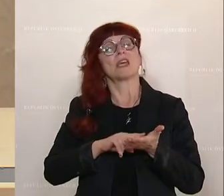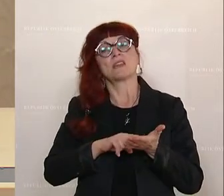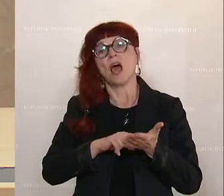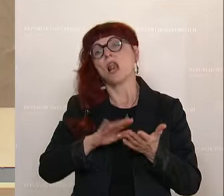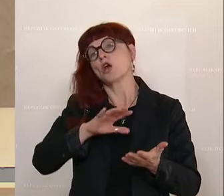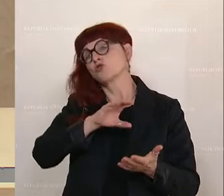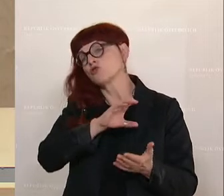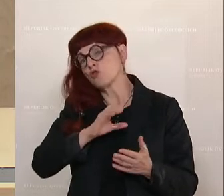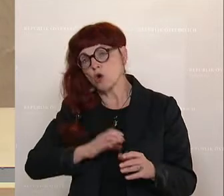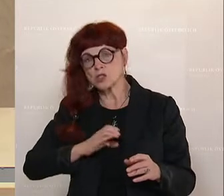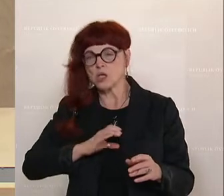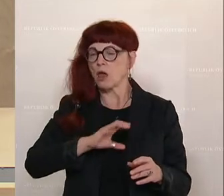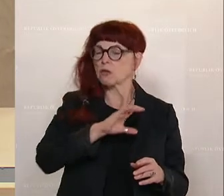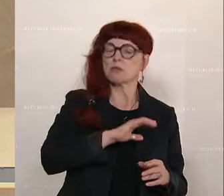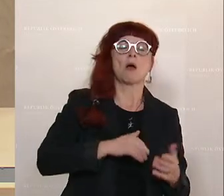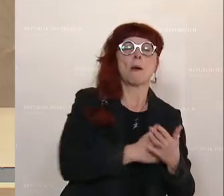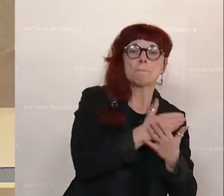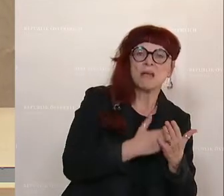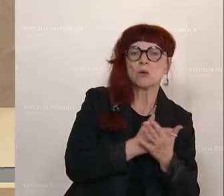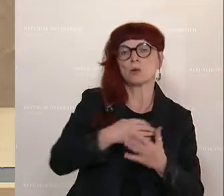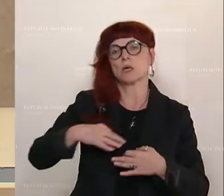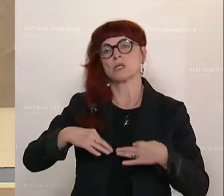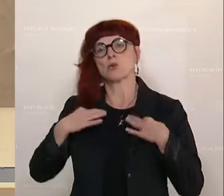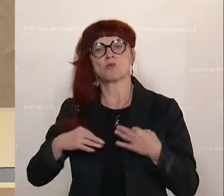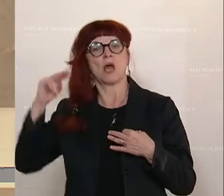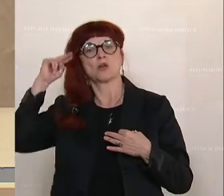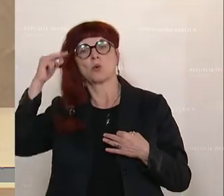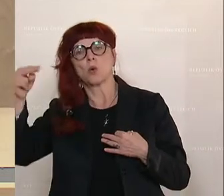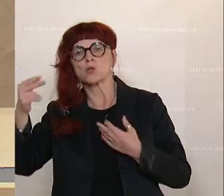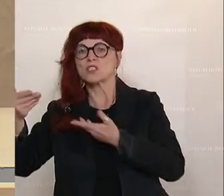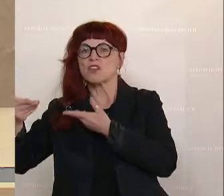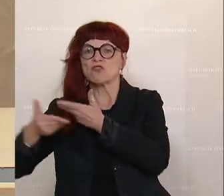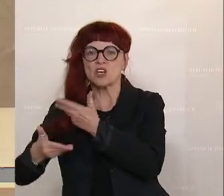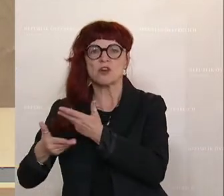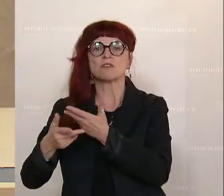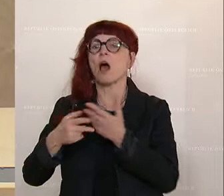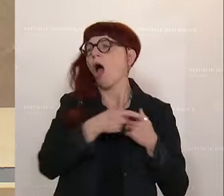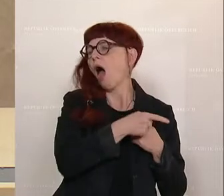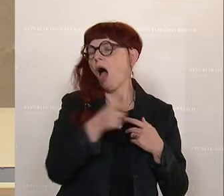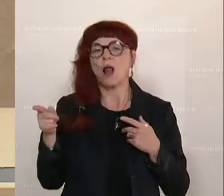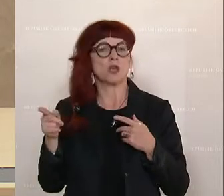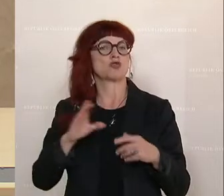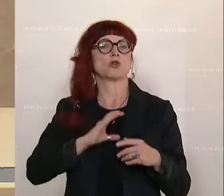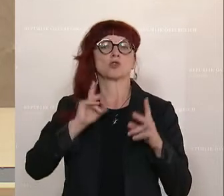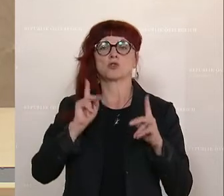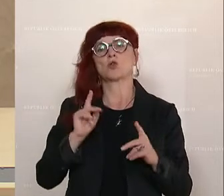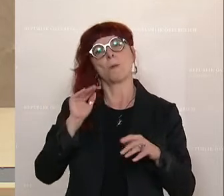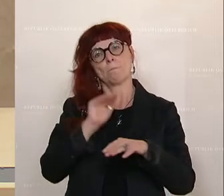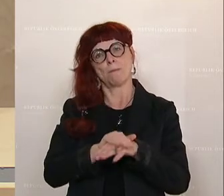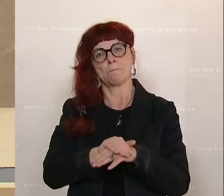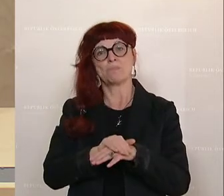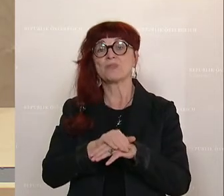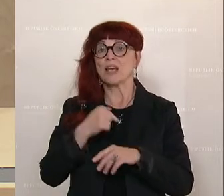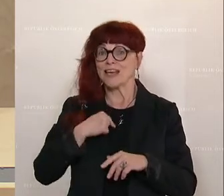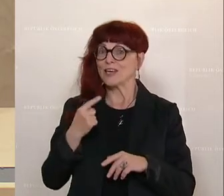über Gesundheit zur Kunst und Wirtschaft zu erkennen und zu nutzen. Als Oberösterreicherin freue ich mich besonders